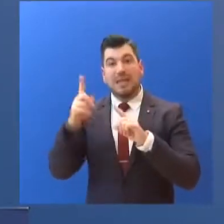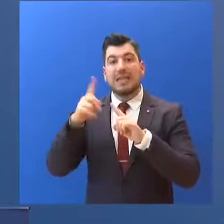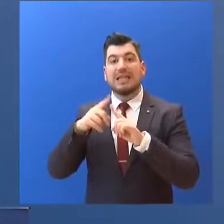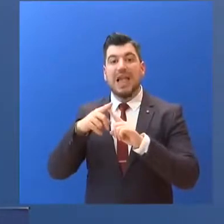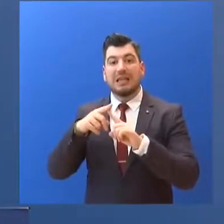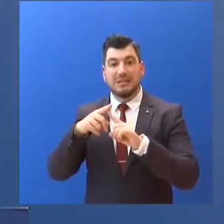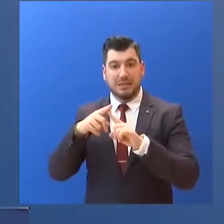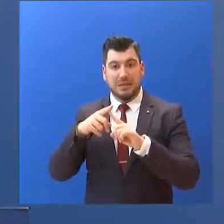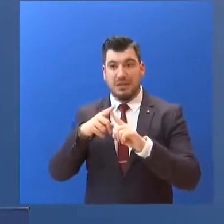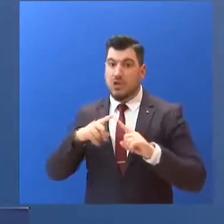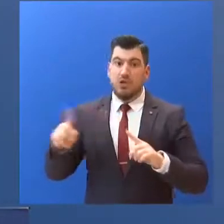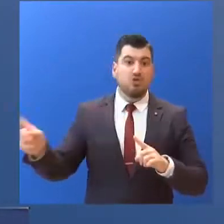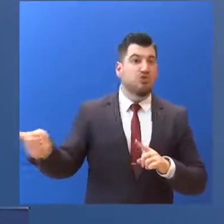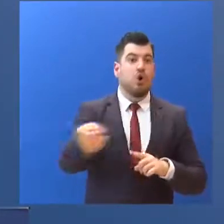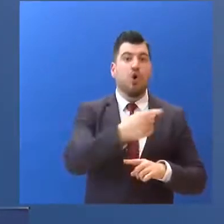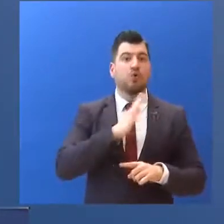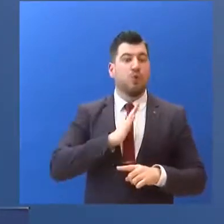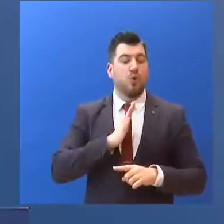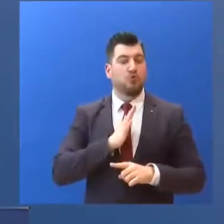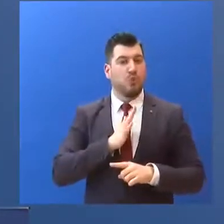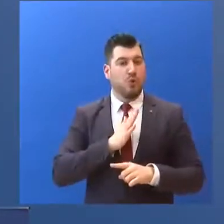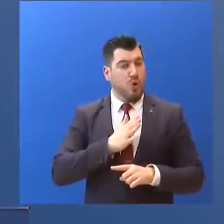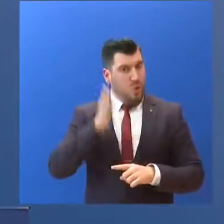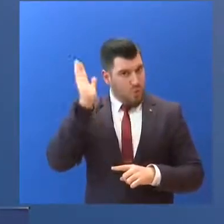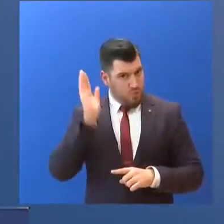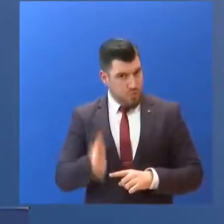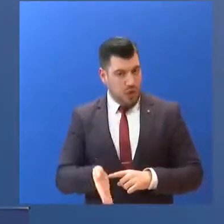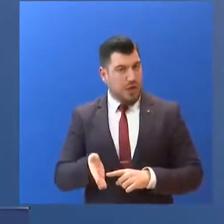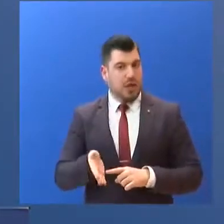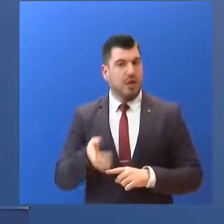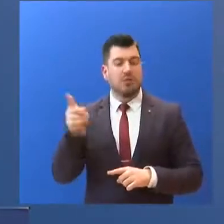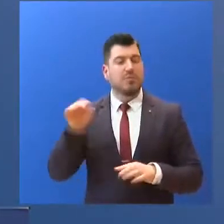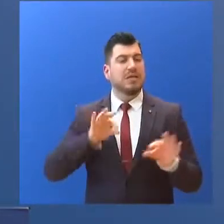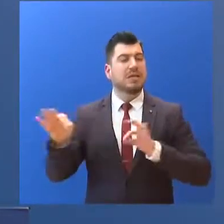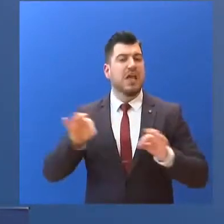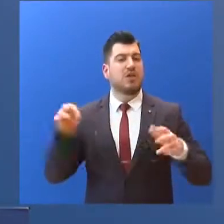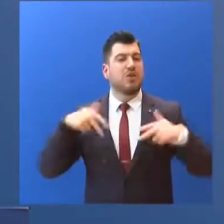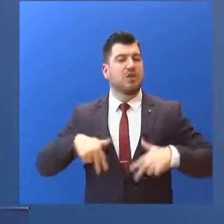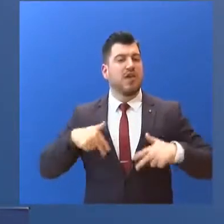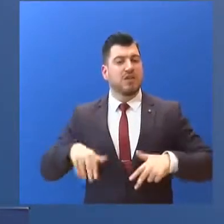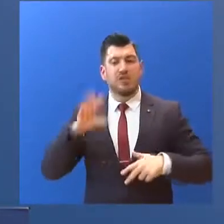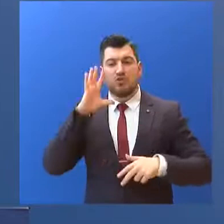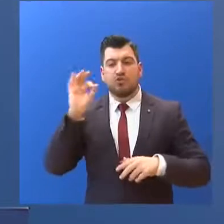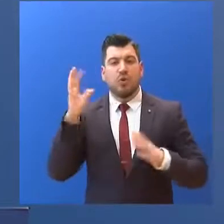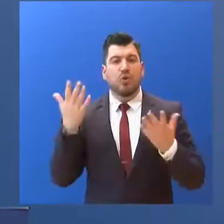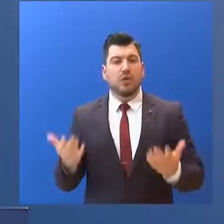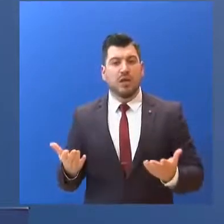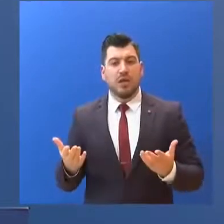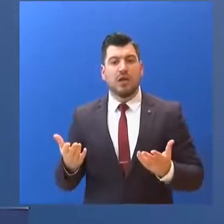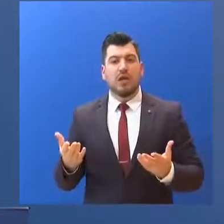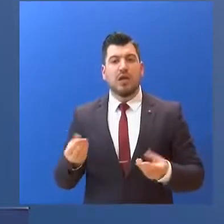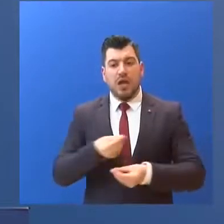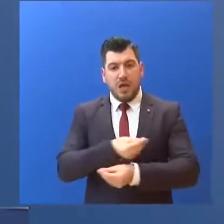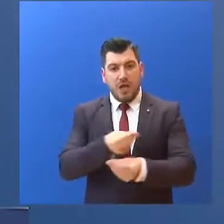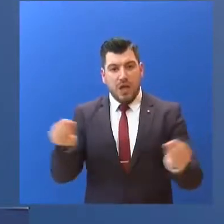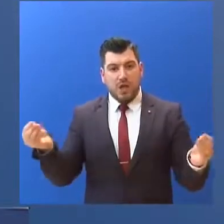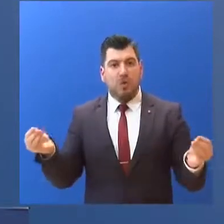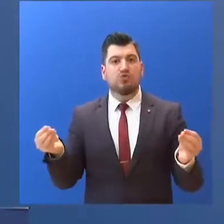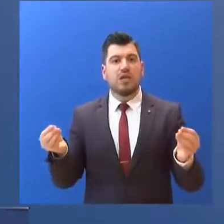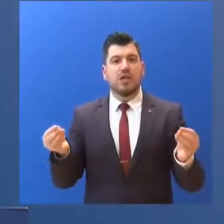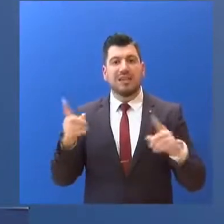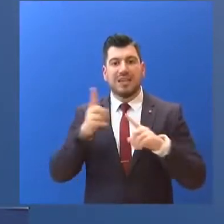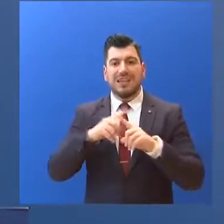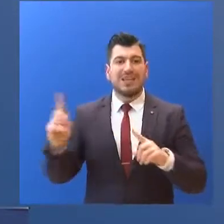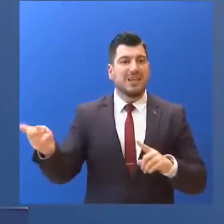πόσο έτοιμη είναι η χώρα μας γι' αυτό... υπάρχει κάποιο συγκεκριμένο σχέδιο της κυβέρνησης... για τη διασφάλιση επαρκούς αριθμού τέτοιων τεστ?